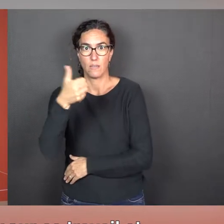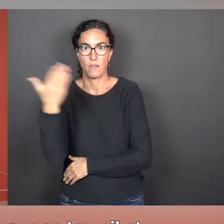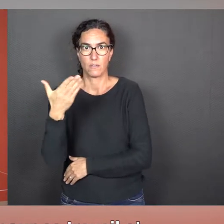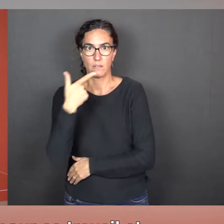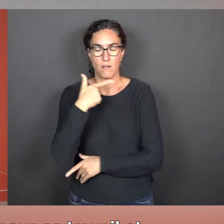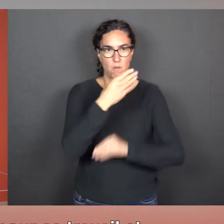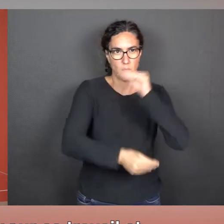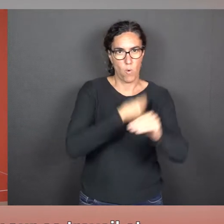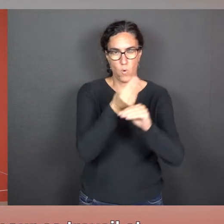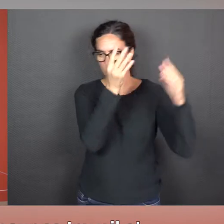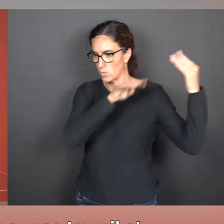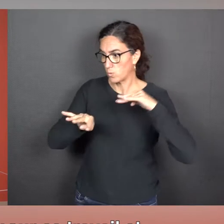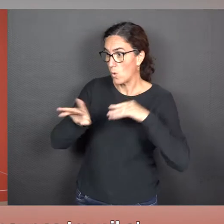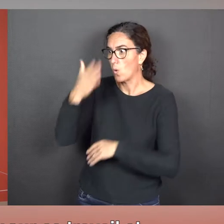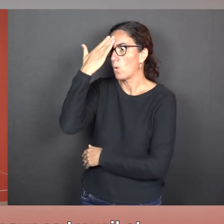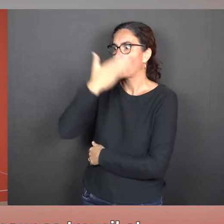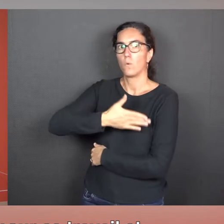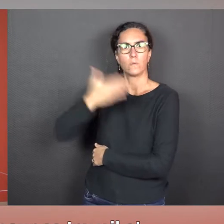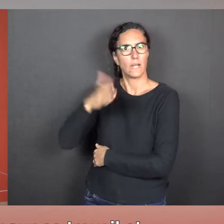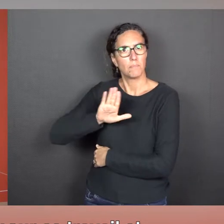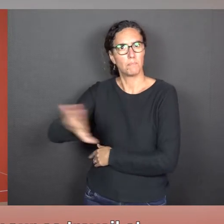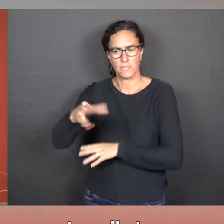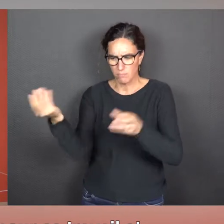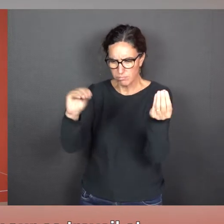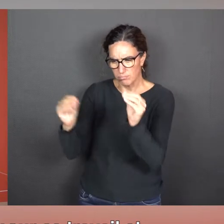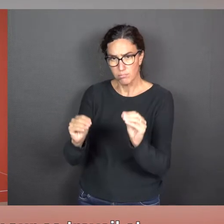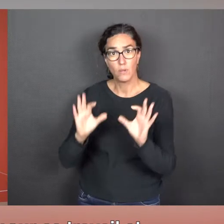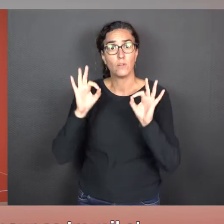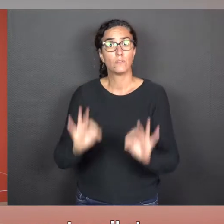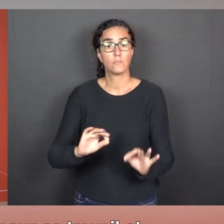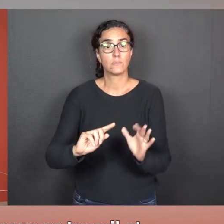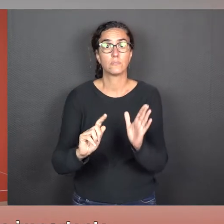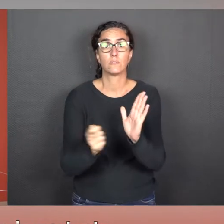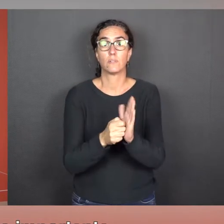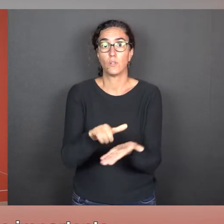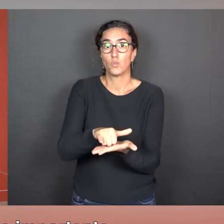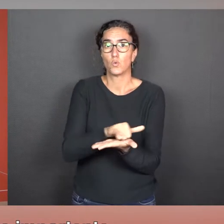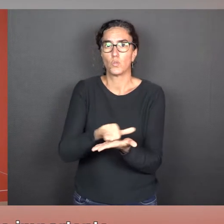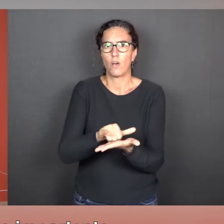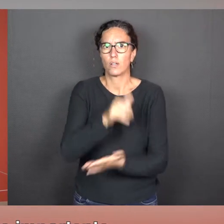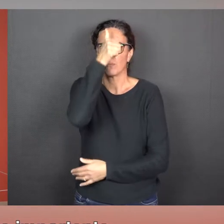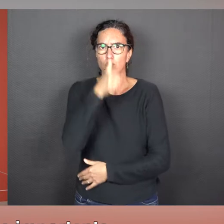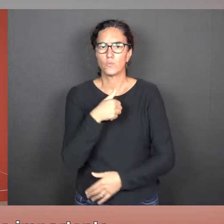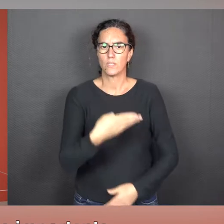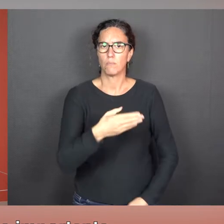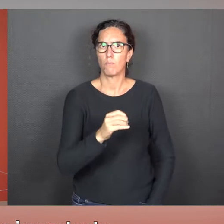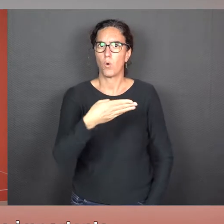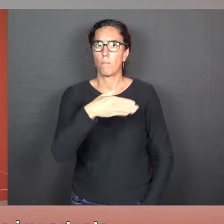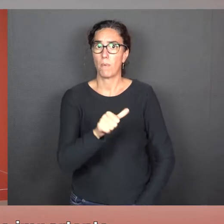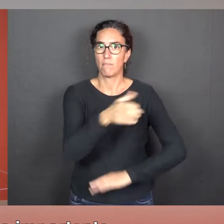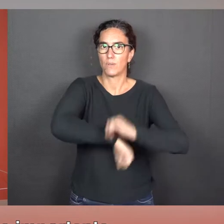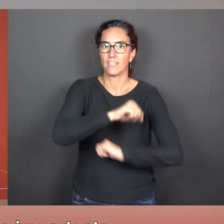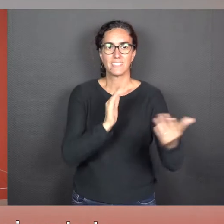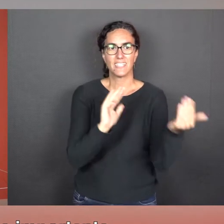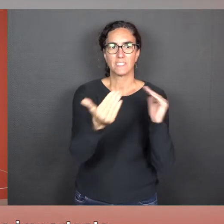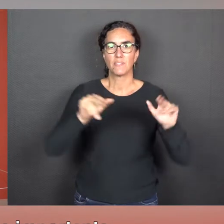pour ce travail. Et le MoMA, le célèbre Grand Musée de New York, l'invite à faire partie d'une importante exposition qui va